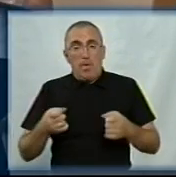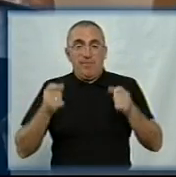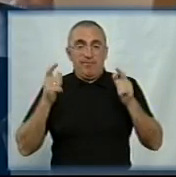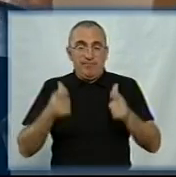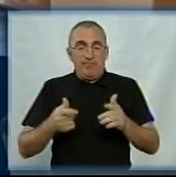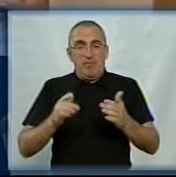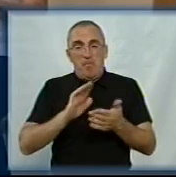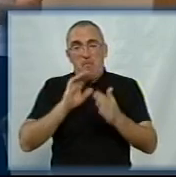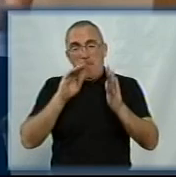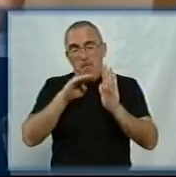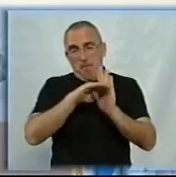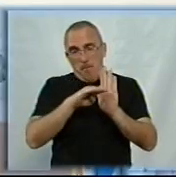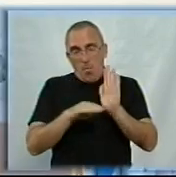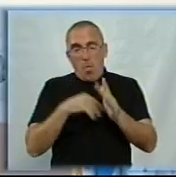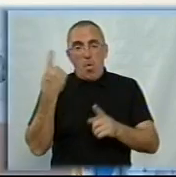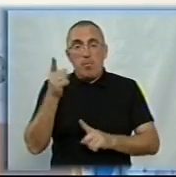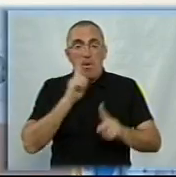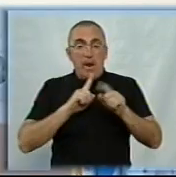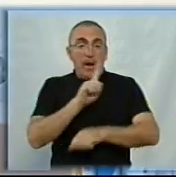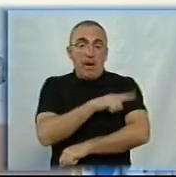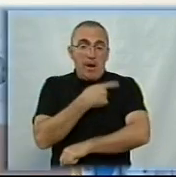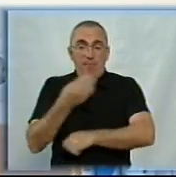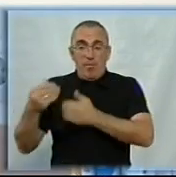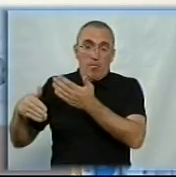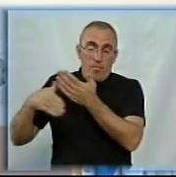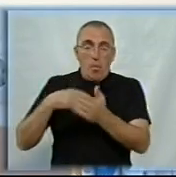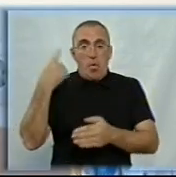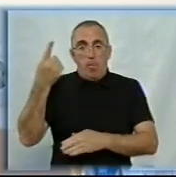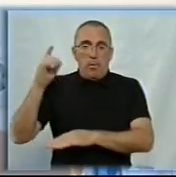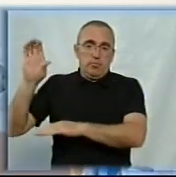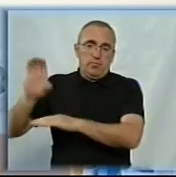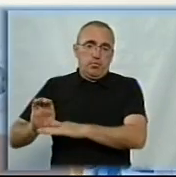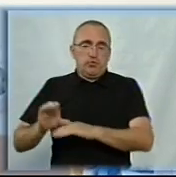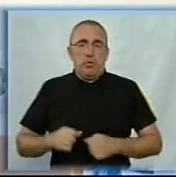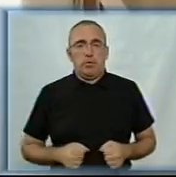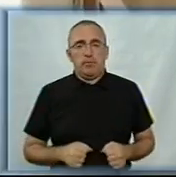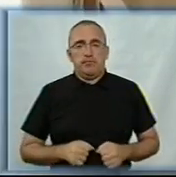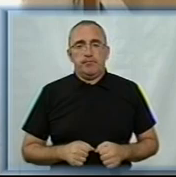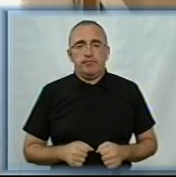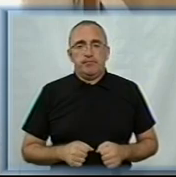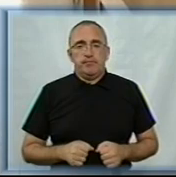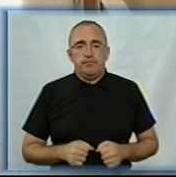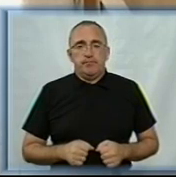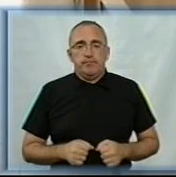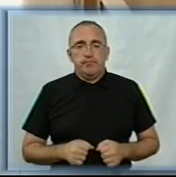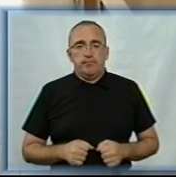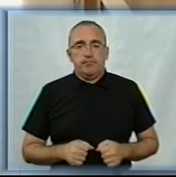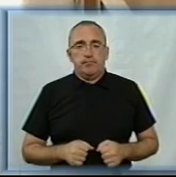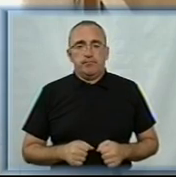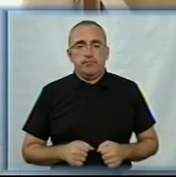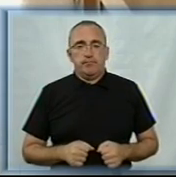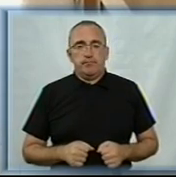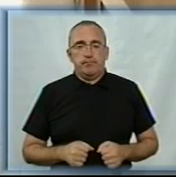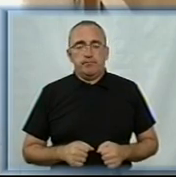ухваленої програми обласної ради, лікарні зможуть дофінансувати з обласного бюджету. Олександр Сметанко, Анатолій Басистий, новини на